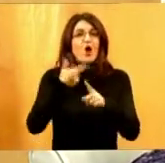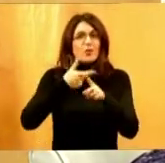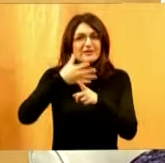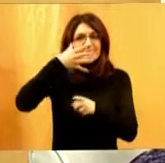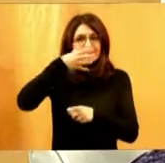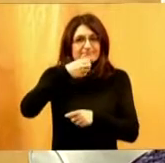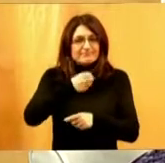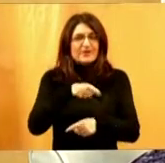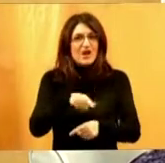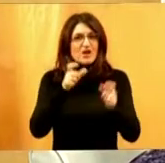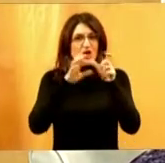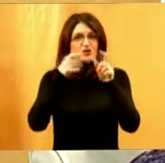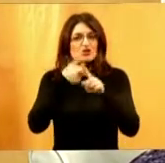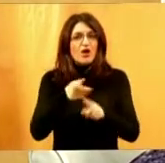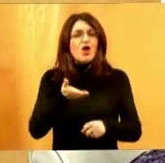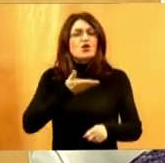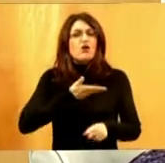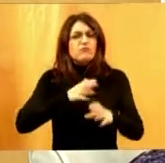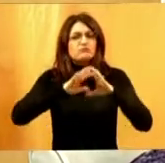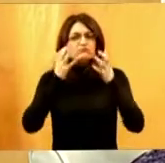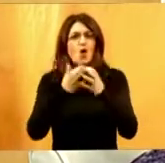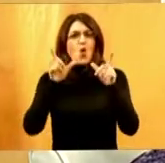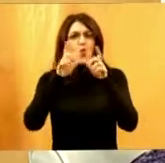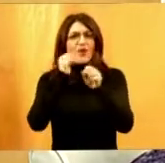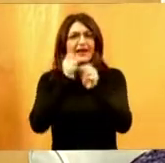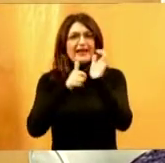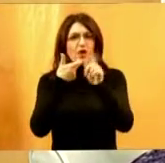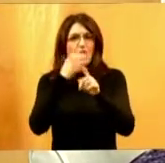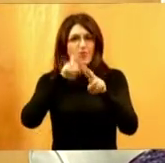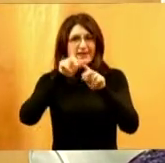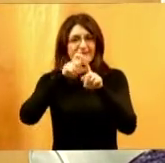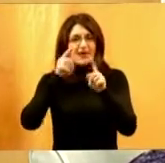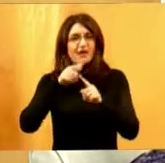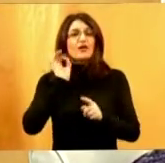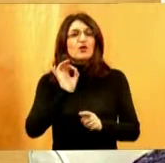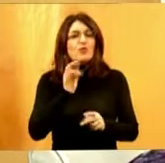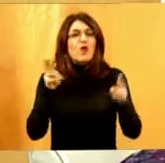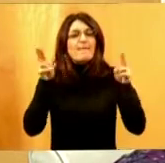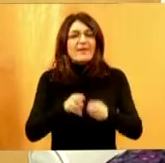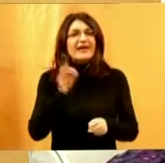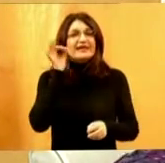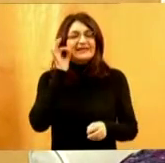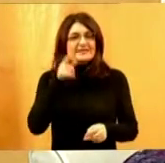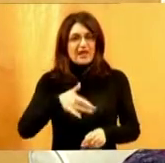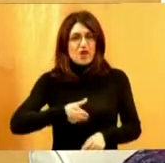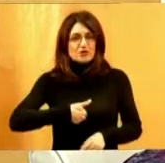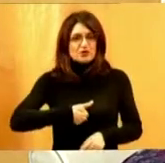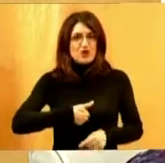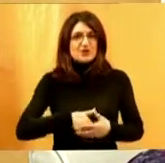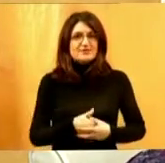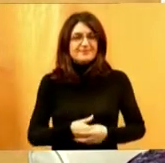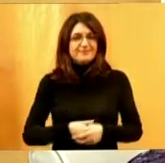njegov sok, onda on postaje cijeli ugljikohidrat koji izuzetno dobro umanjuje kiselinu u želucu.